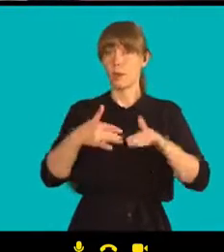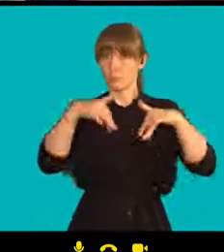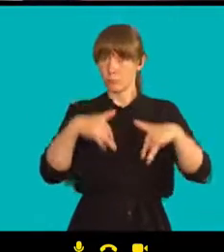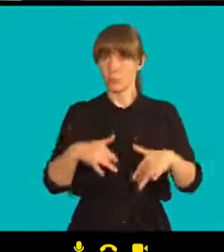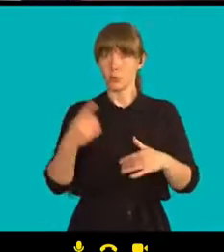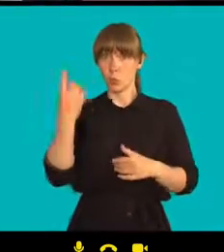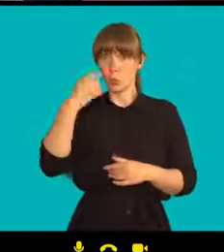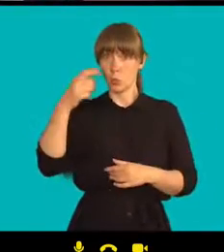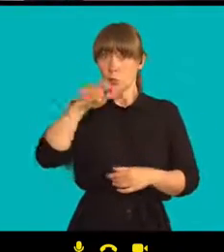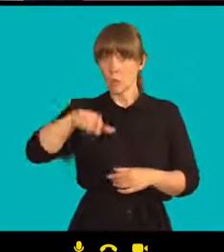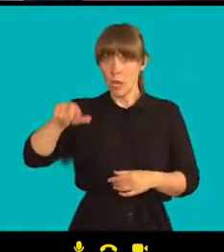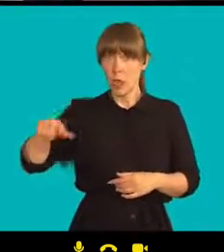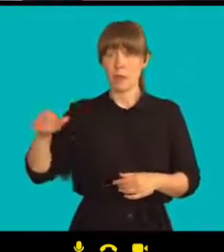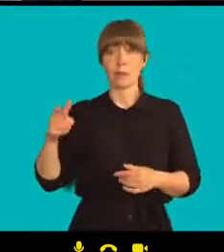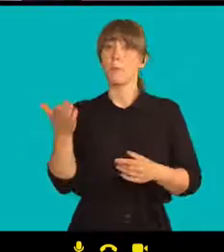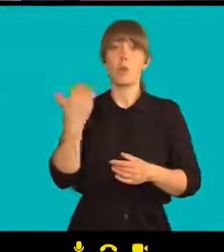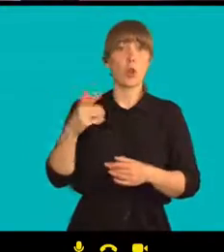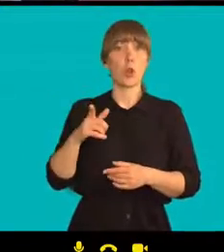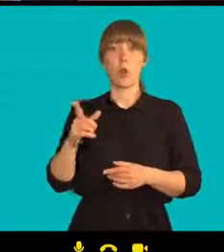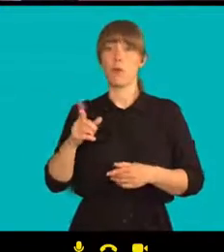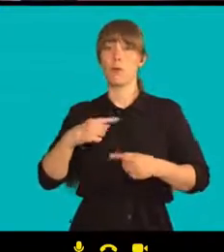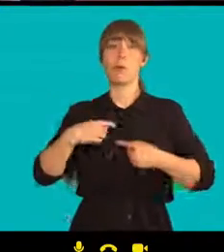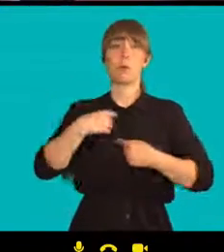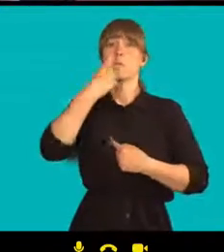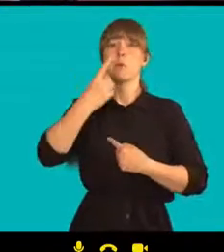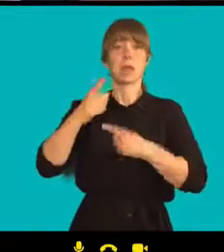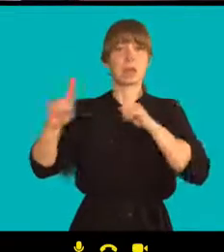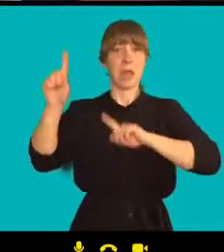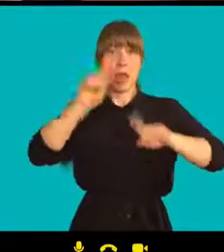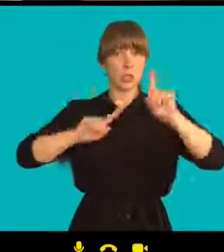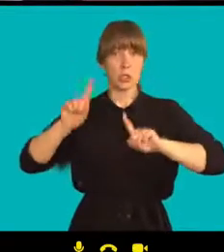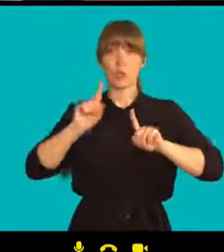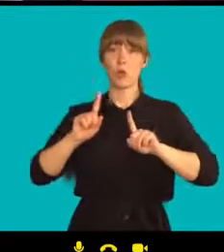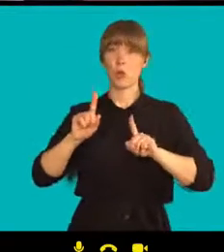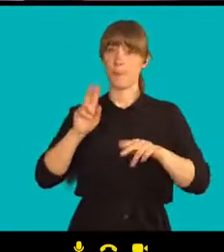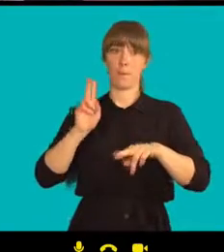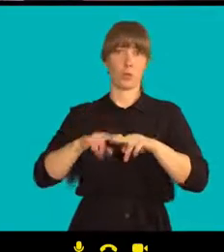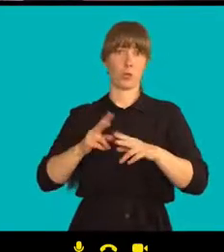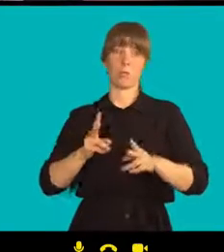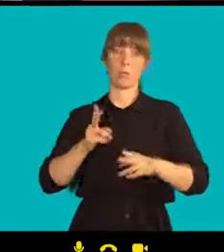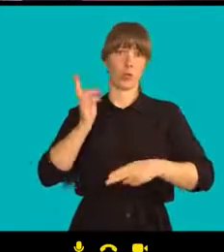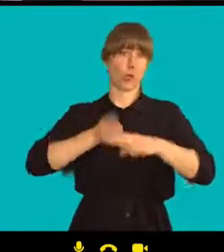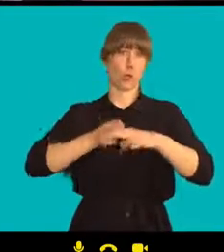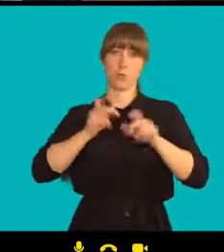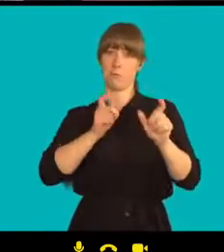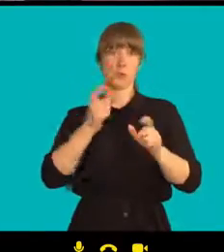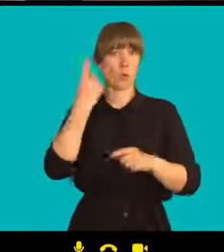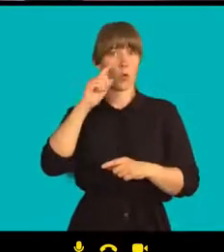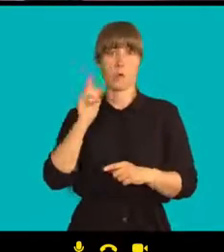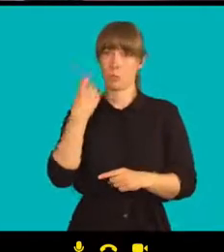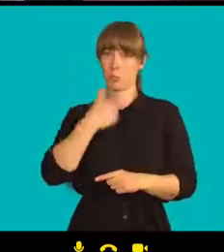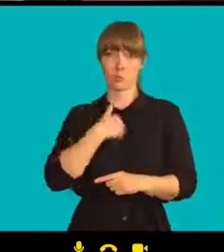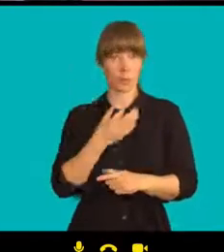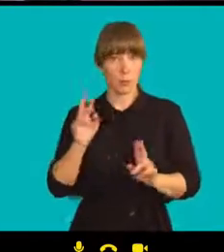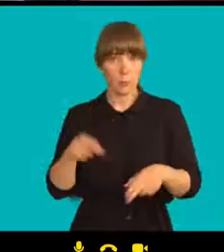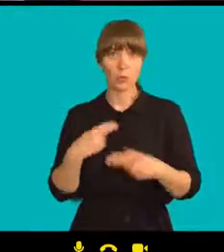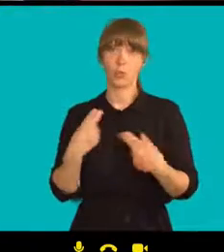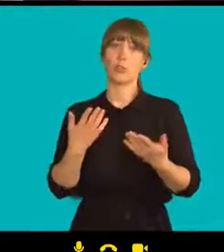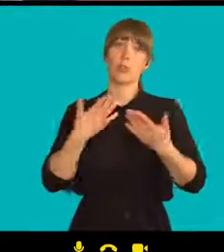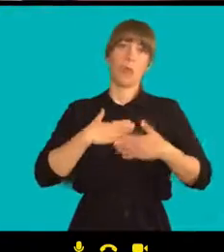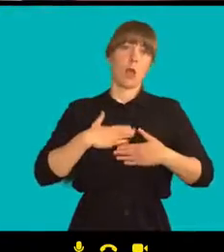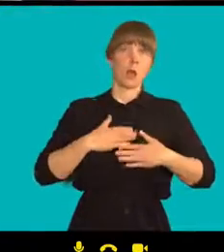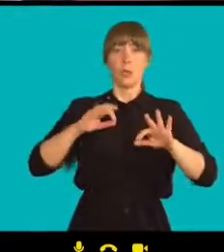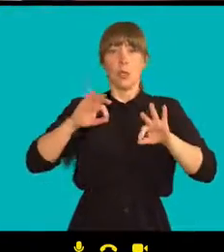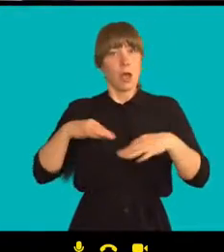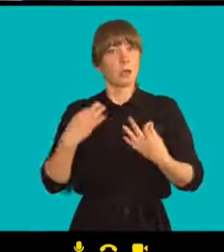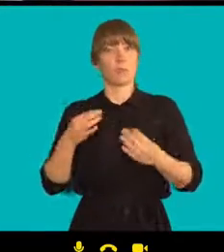doplatili na to, že projevili svůj názor, nemohou dostudovat Bělorusku a já jsem rád, že České vysoké školy a naše ministerstvo